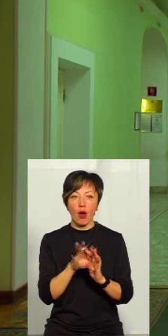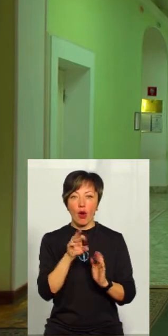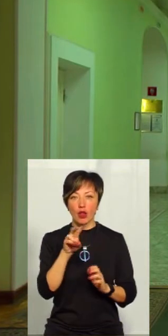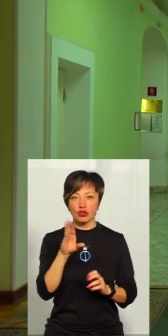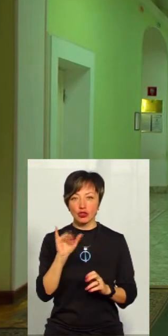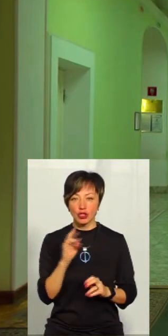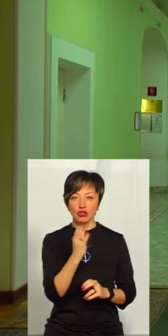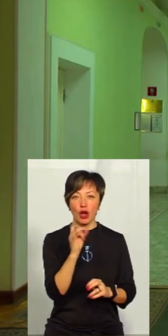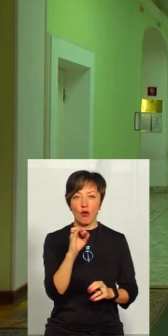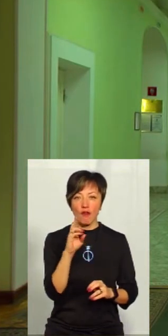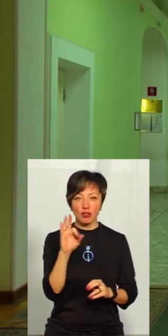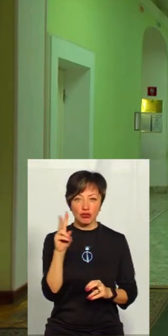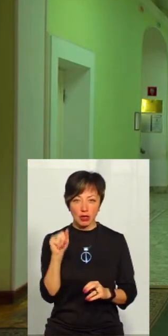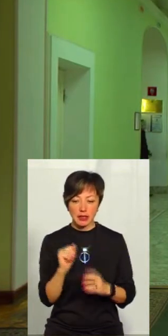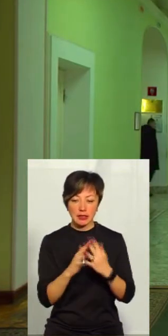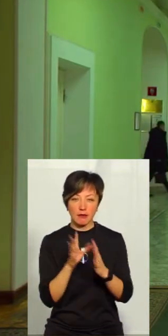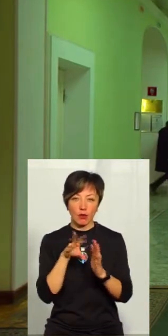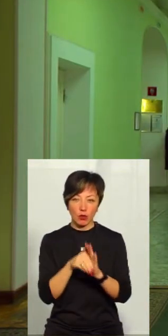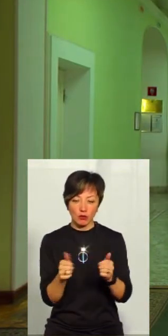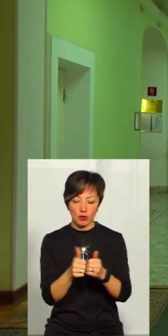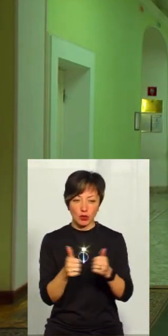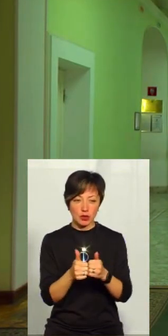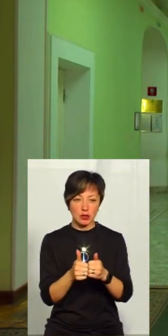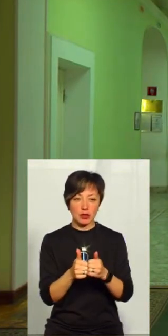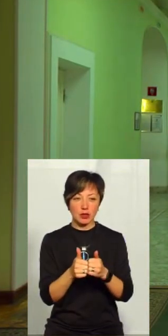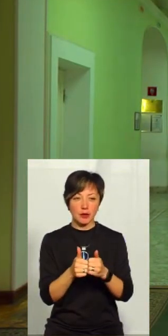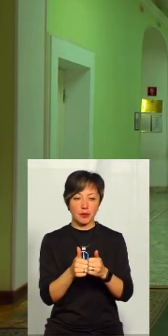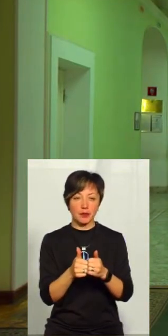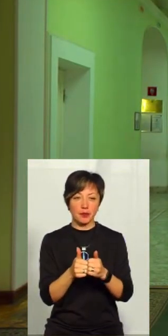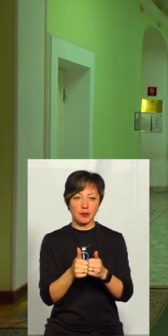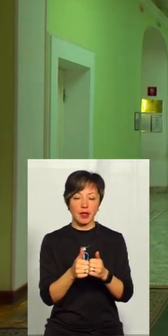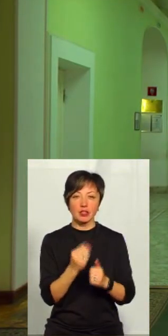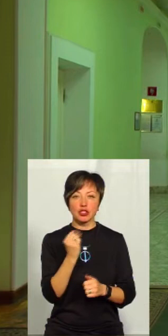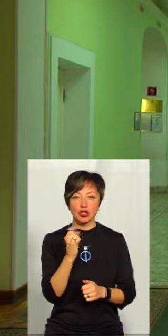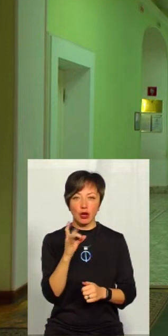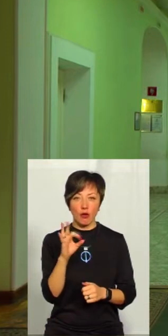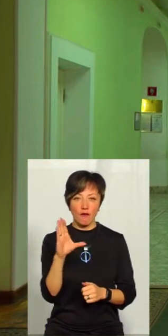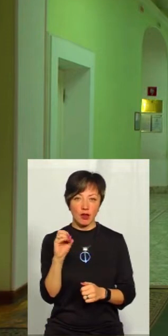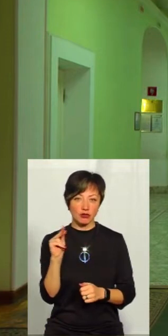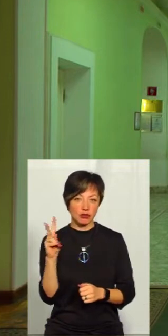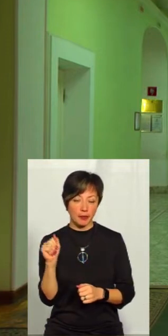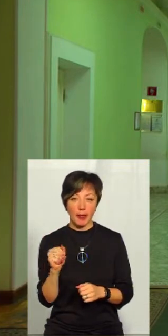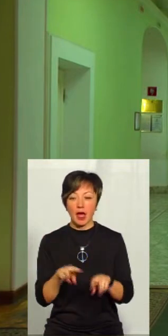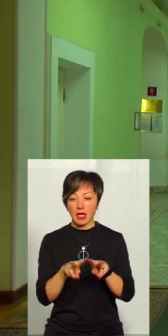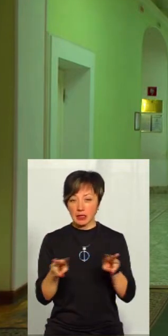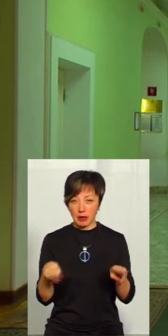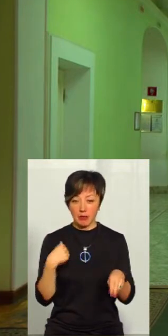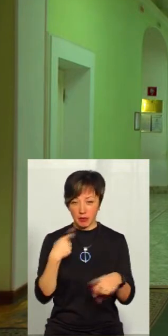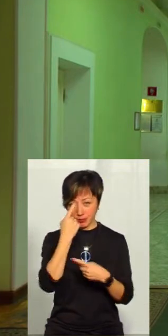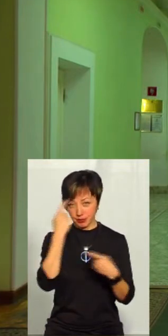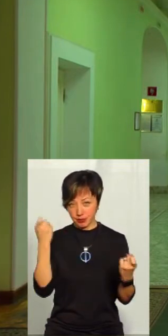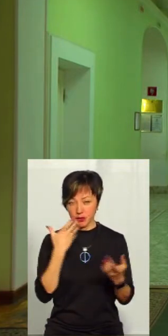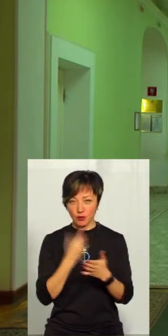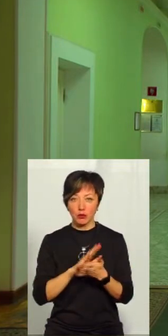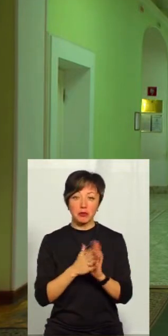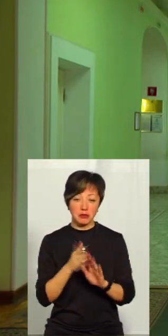Шаровечка, і так само села, які входять поруч, знаходяться біля Шаровечківської ОТГ. Так само ми озвучили свою позицію, що ми за